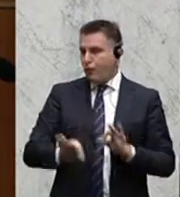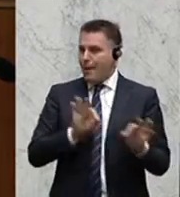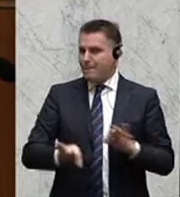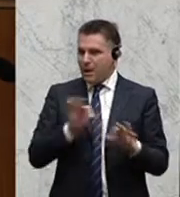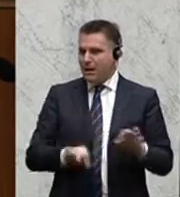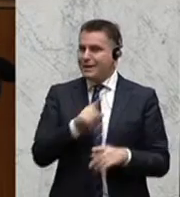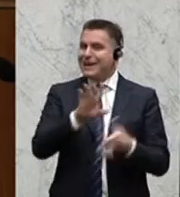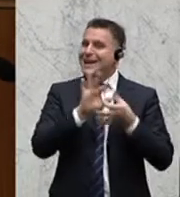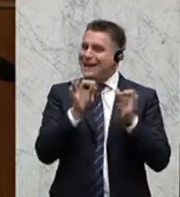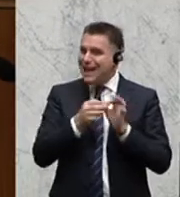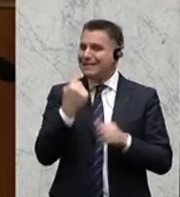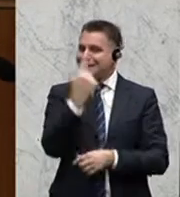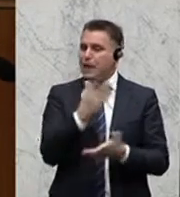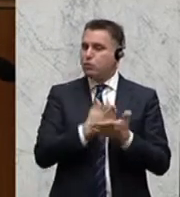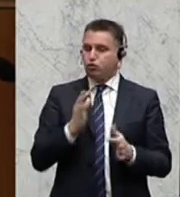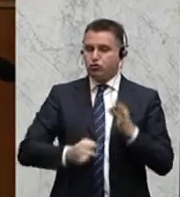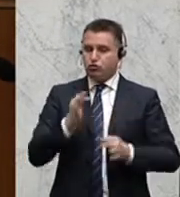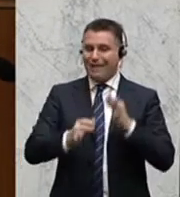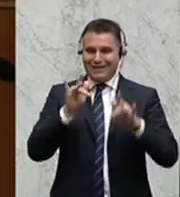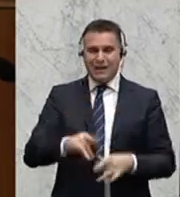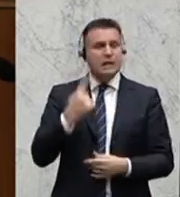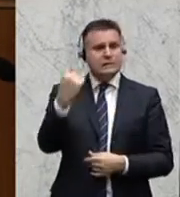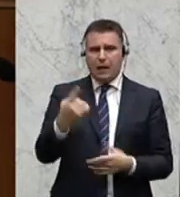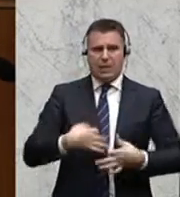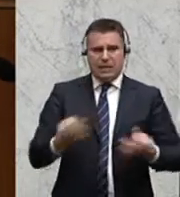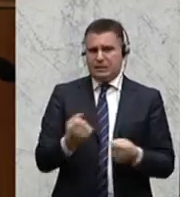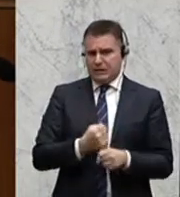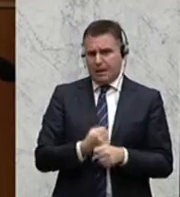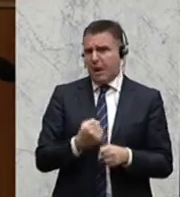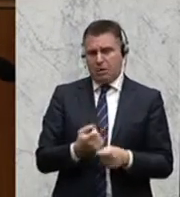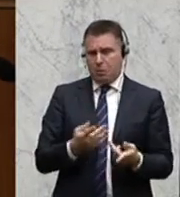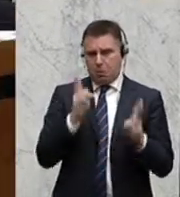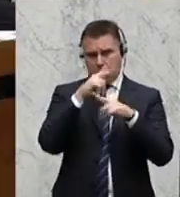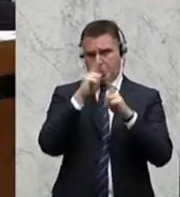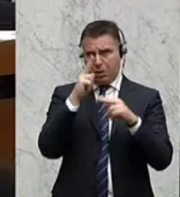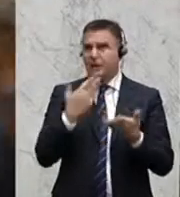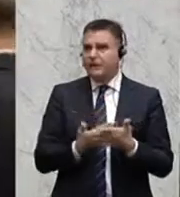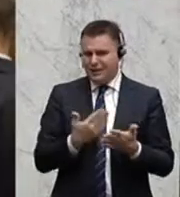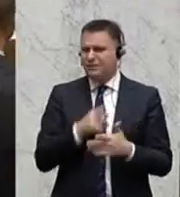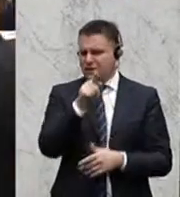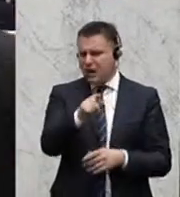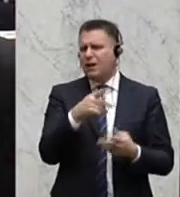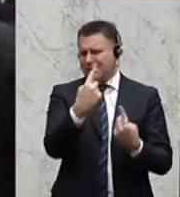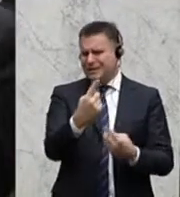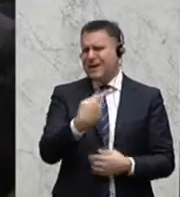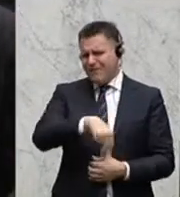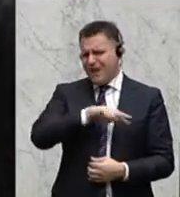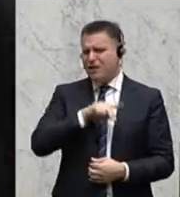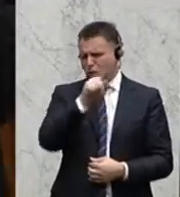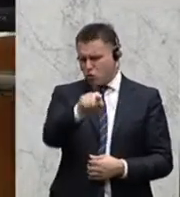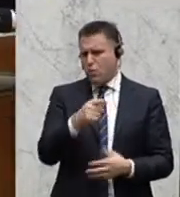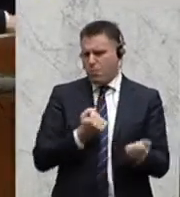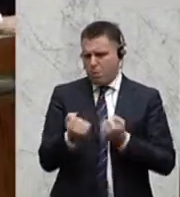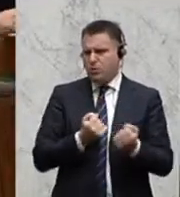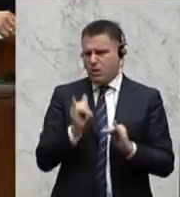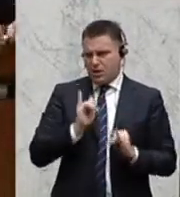super gewesen, wenn Kärnten auch eine Strategie gehabt hätte. Er ist nicht auf die Idee gekommen, dass man irgendwas tun könnte. Also eine gewisse Verantwortung kommt auch der Politik zu.